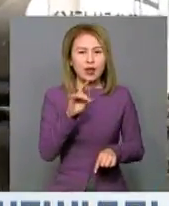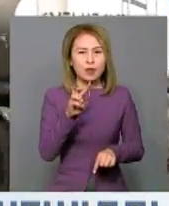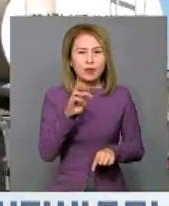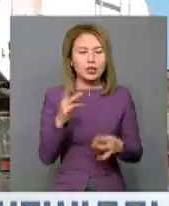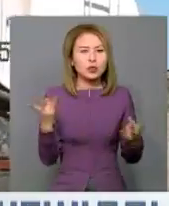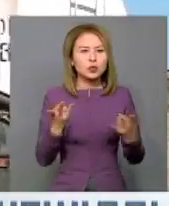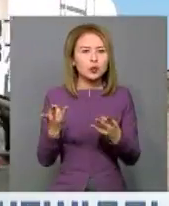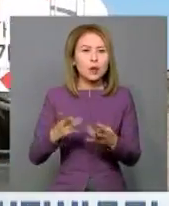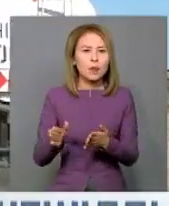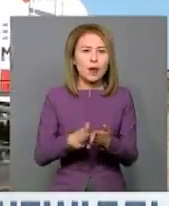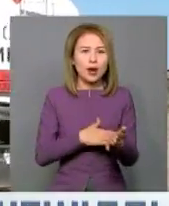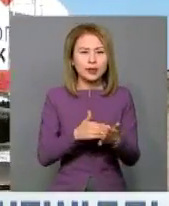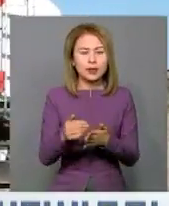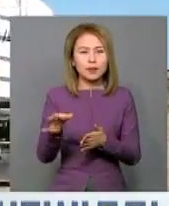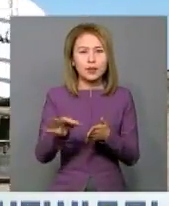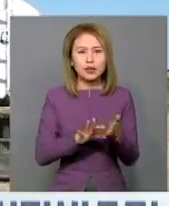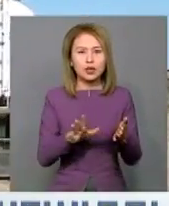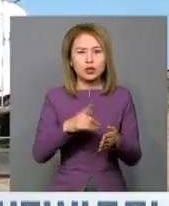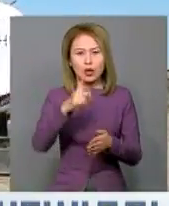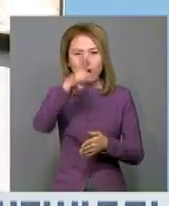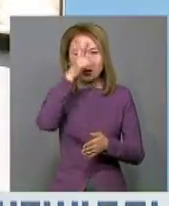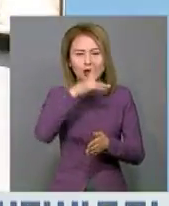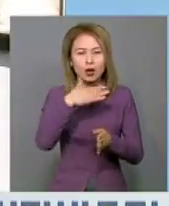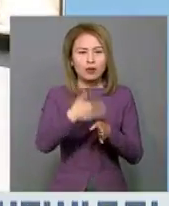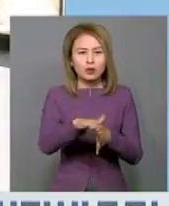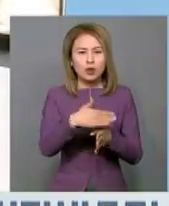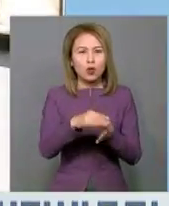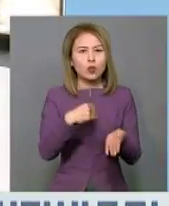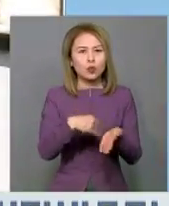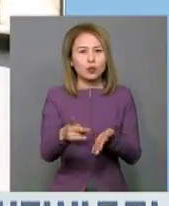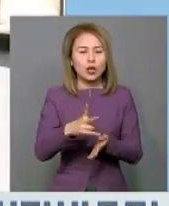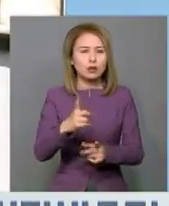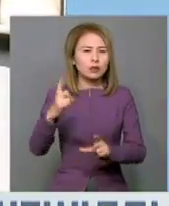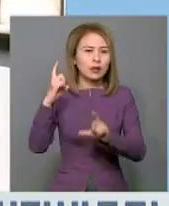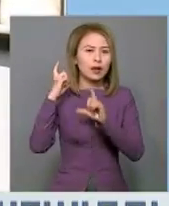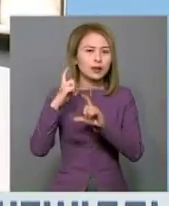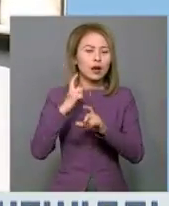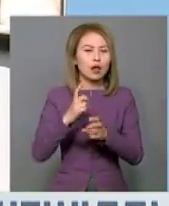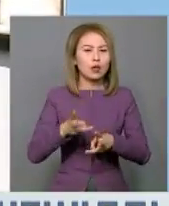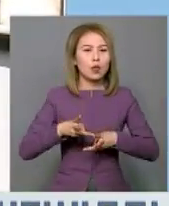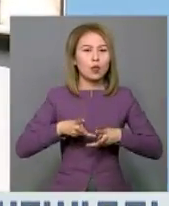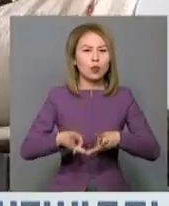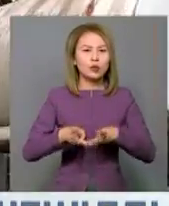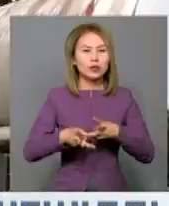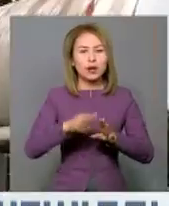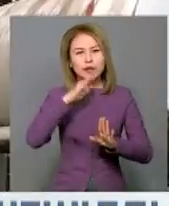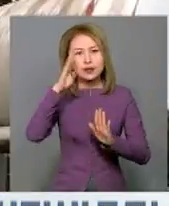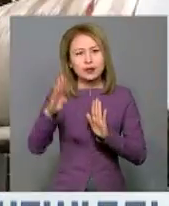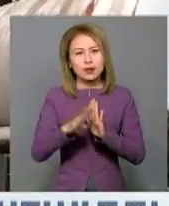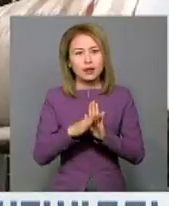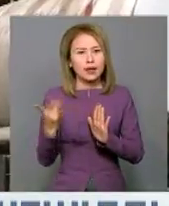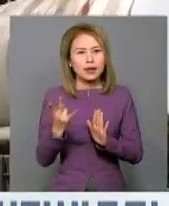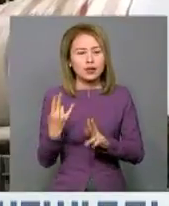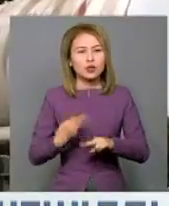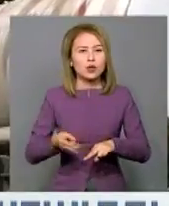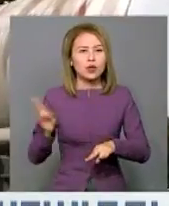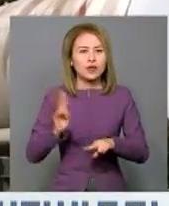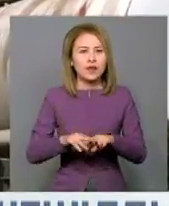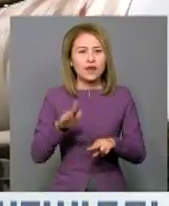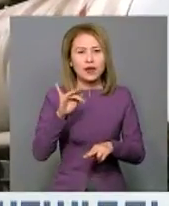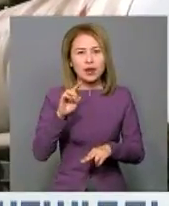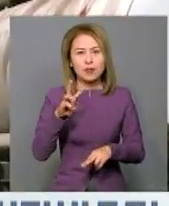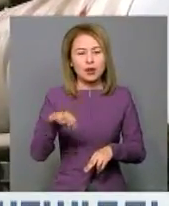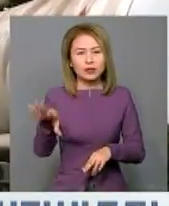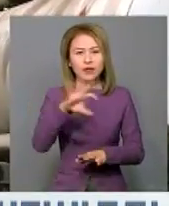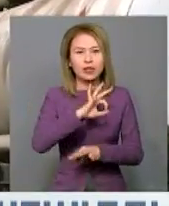тиеседі жанар жағармайды бірден емес үш айға бөліп алу керек. Яғни тонн алаған отында қоймада сақтыуға тура келеді. Бұл да фермерлер